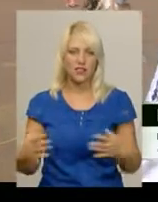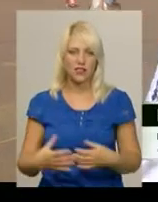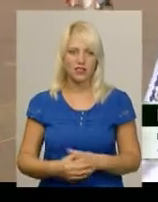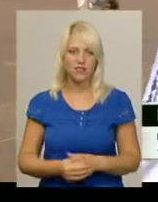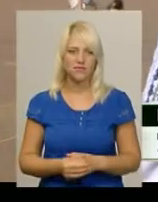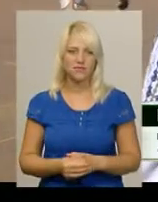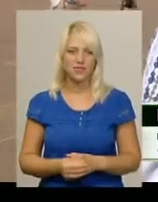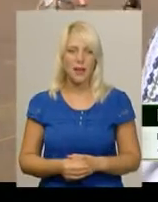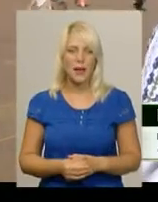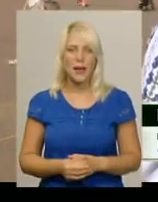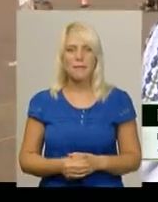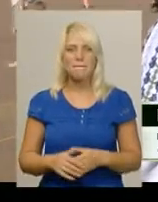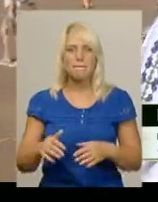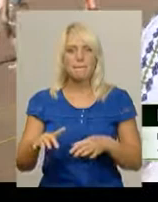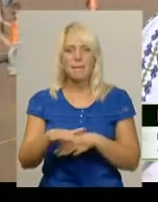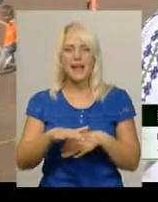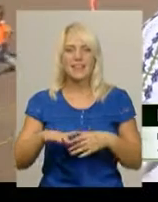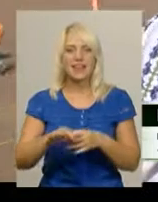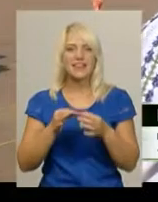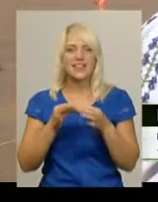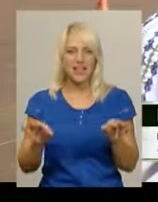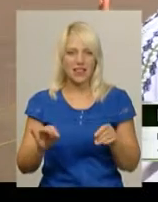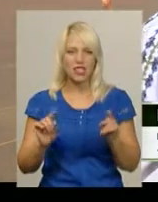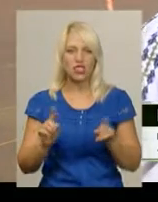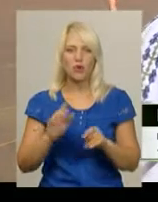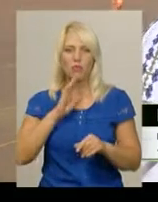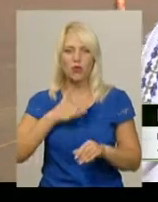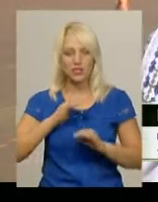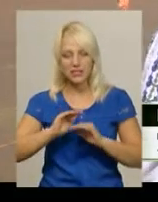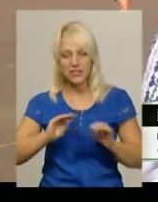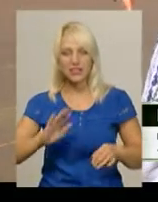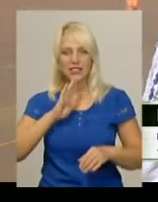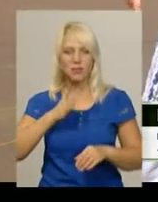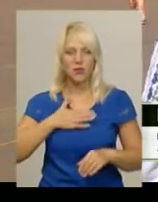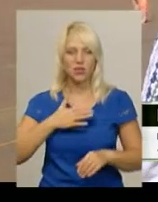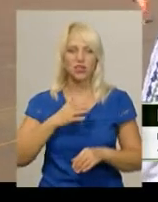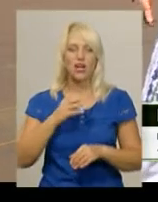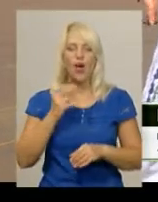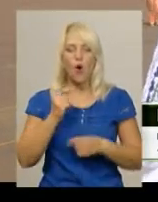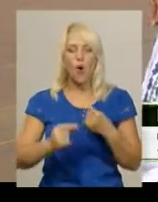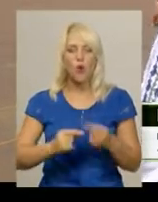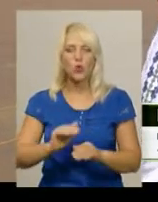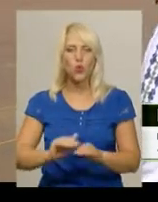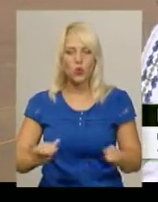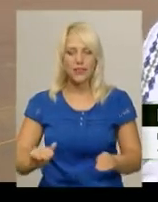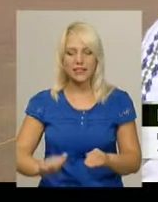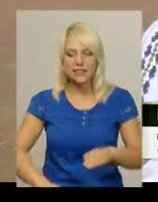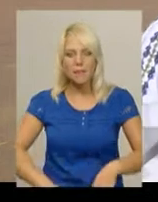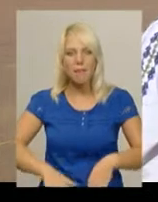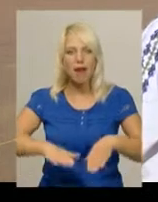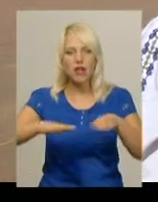Незалежності, щоб все-таки мої діти, мої онуки з маличко виховувалися в душі